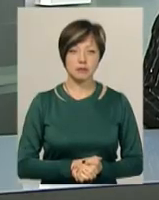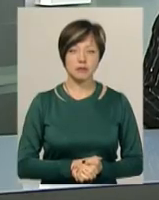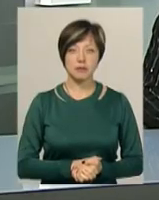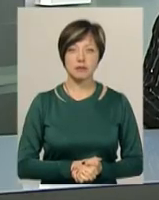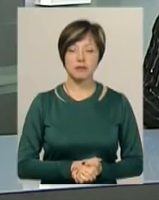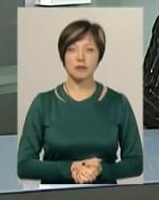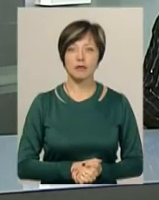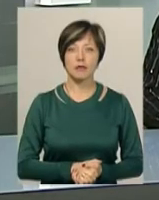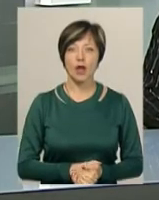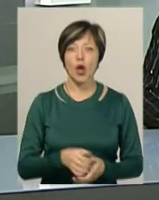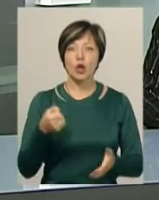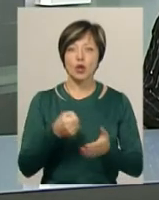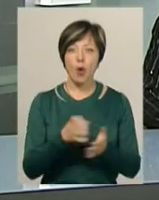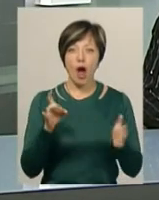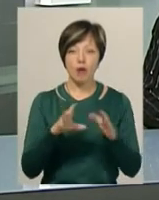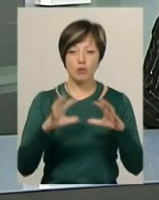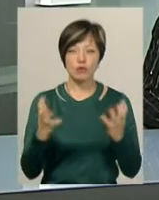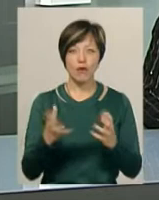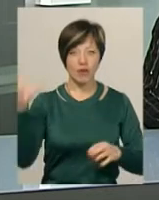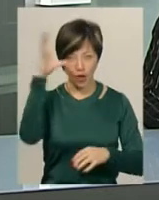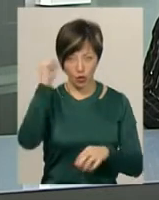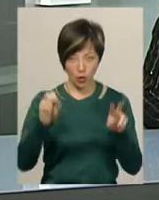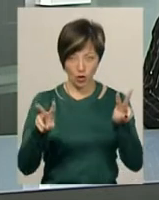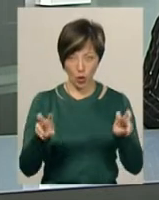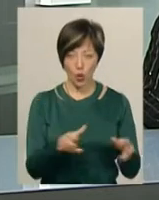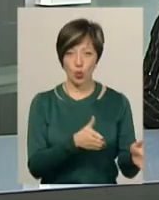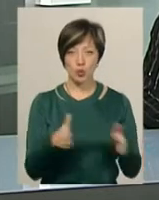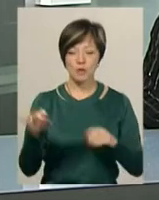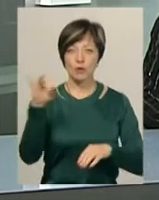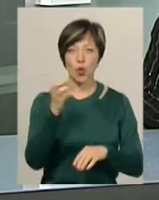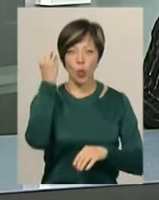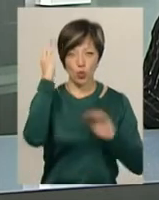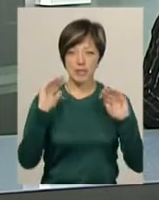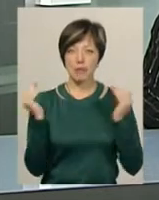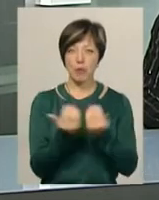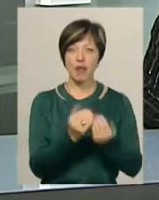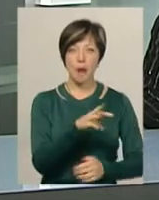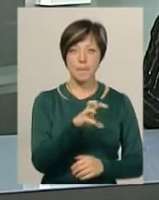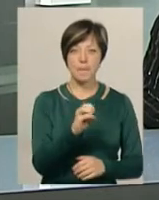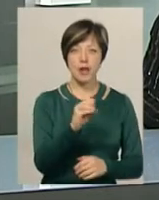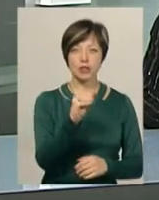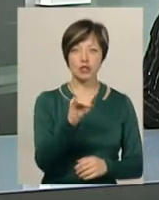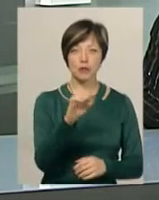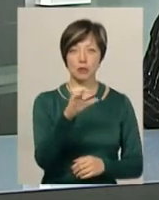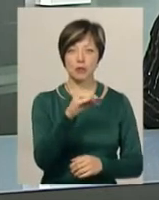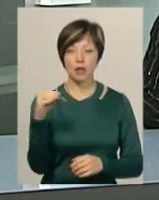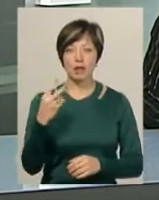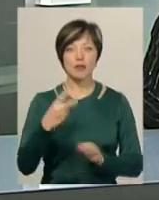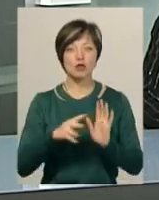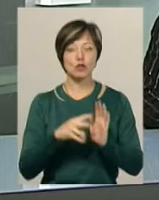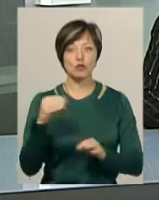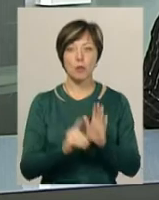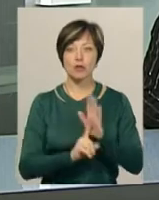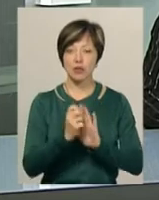До Гарбузової ночі готується в Державному історико-культурному заповіднику Межибіж. Вона відбудеться 27 жовтня.